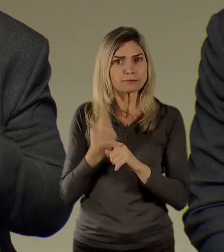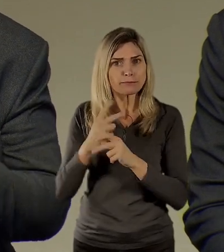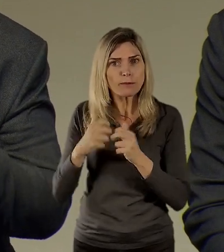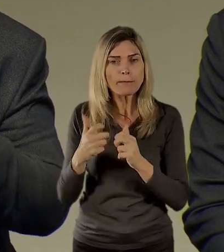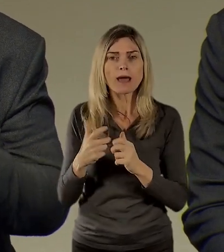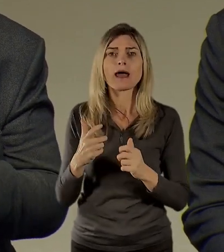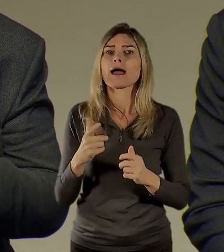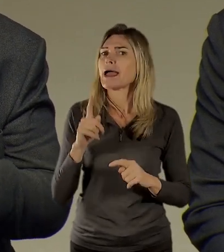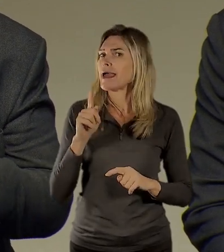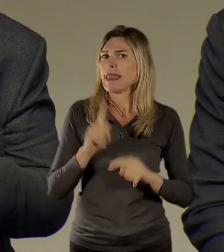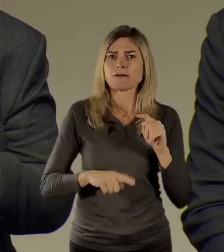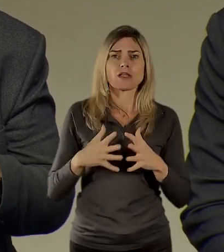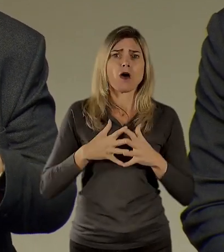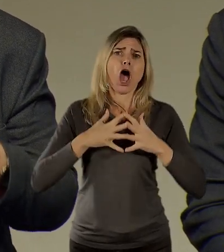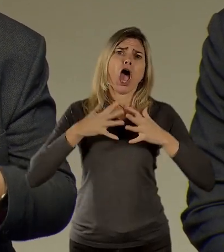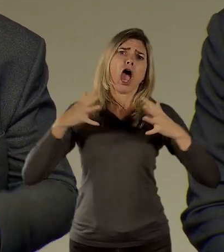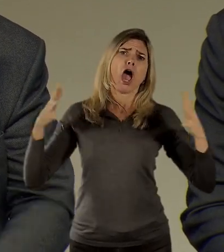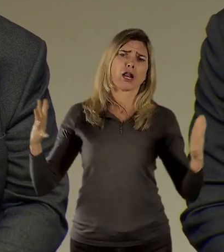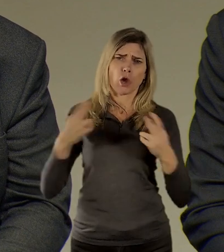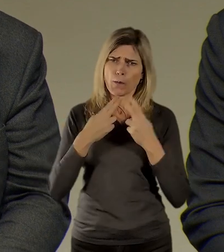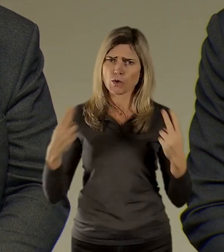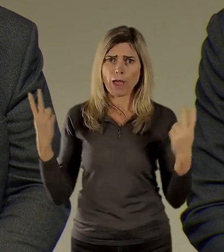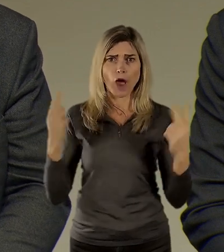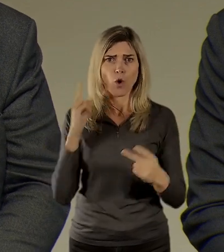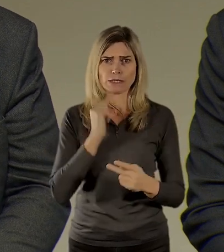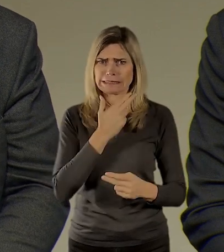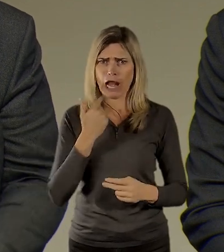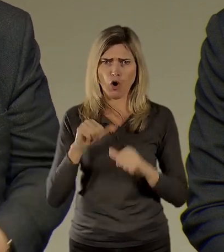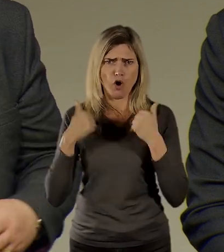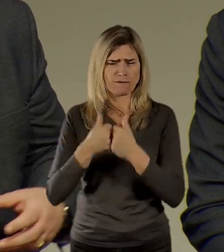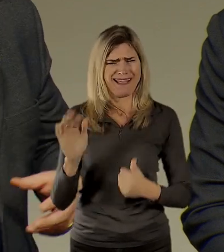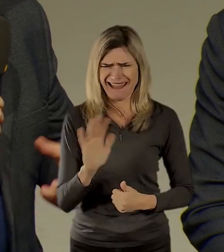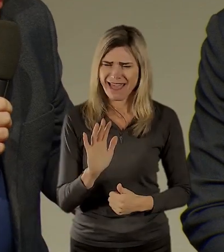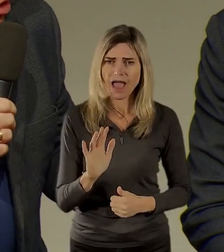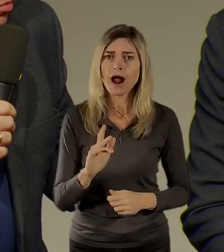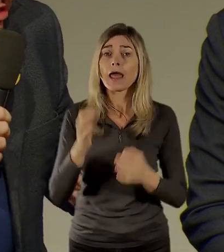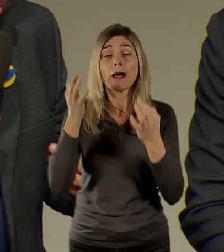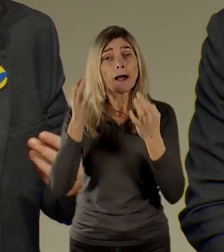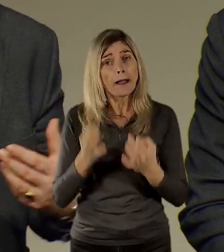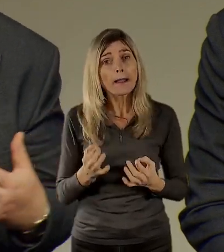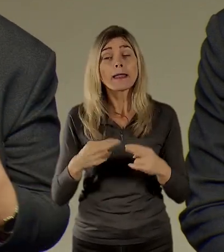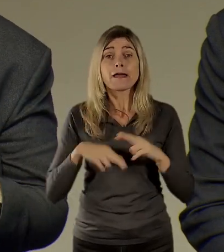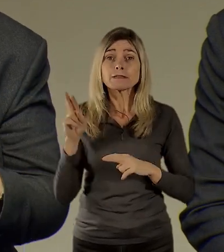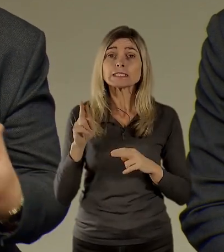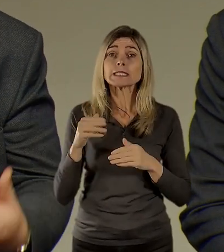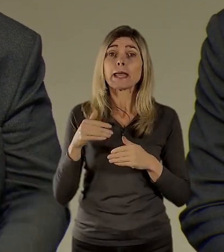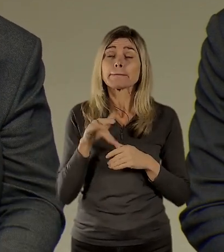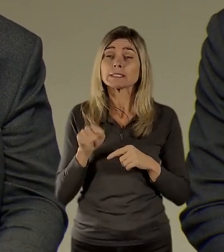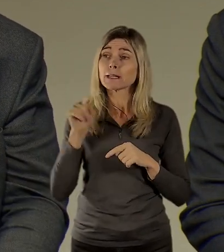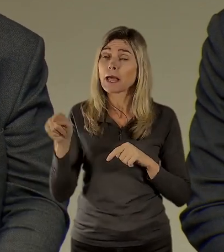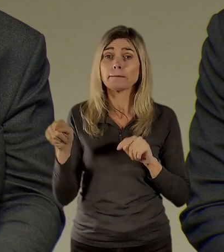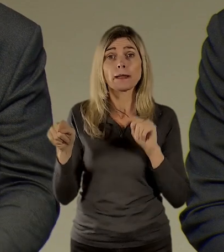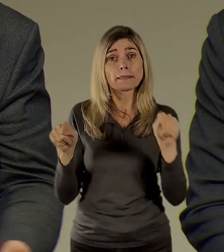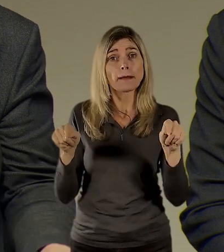obří barát někde na Strahově, což je spíš Chyméra, ale možnost zprávovat třeba vícero míst paměti na